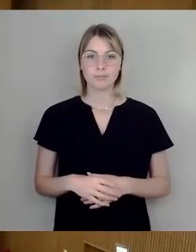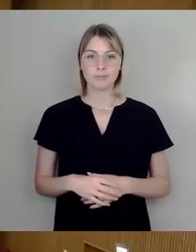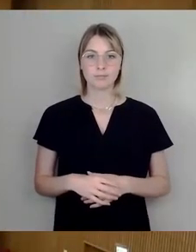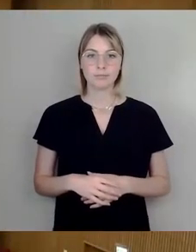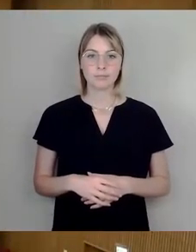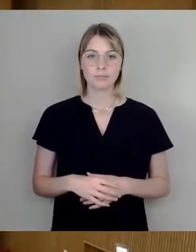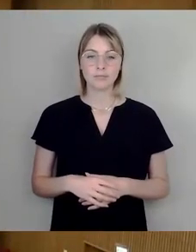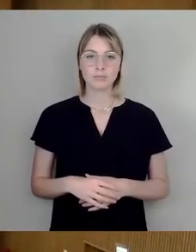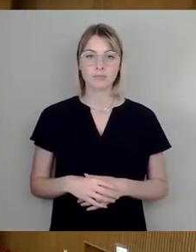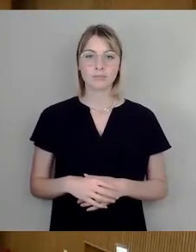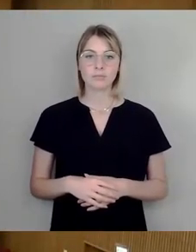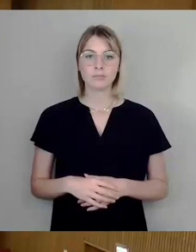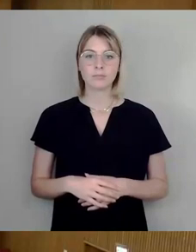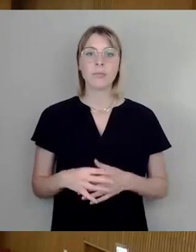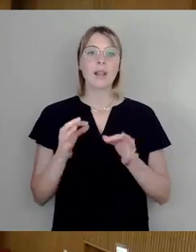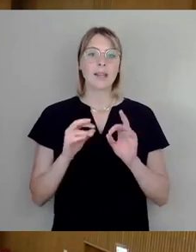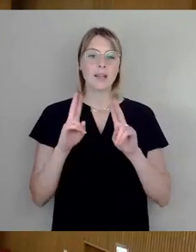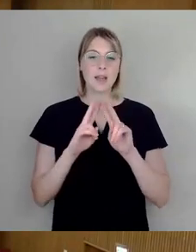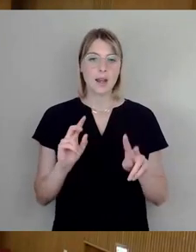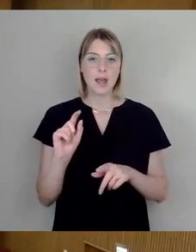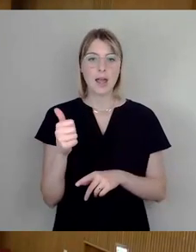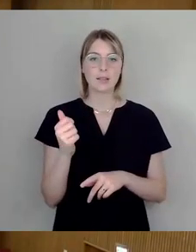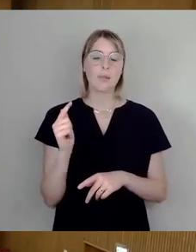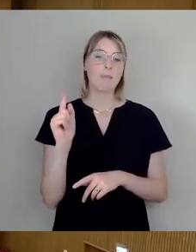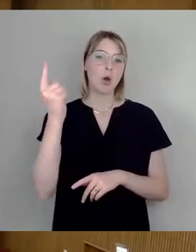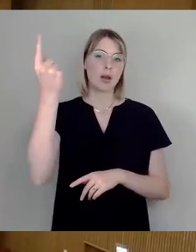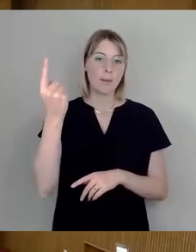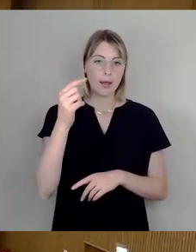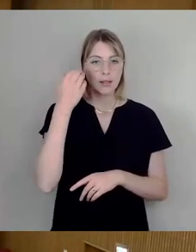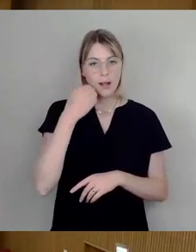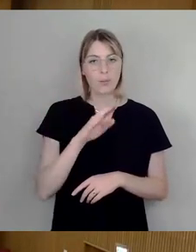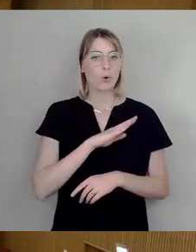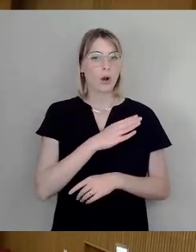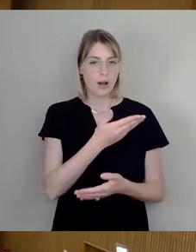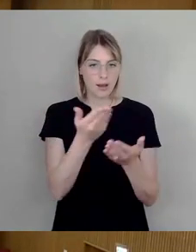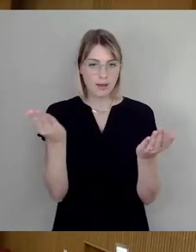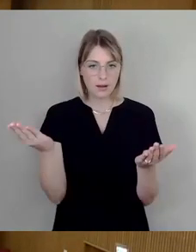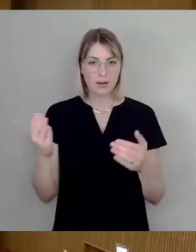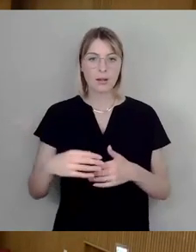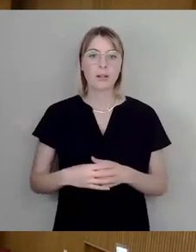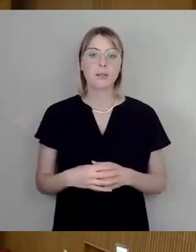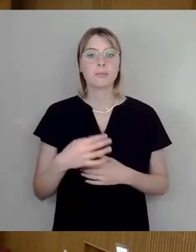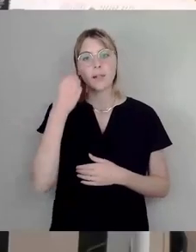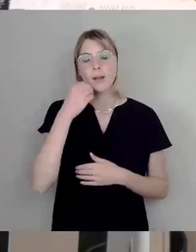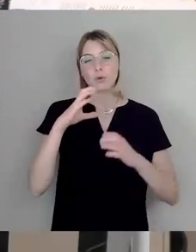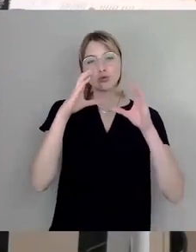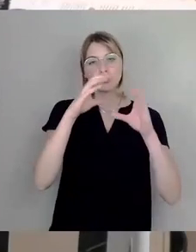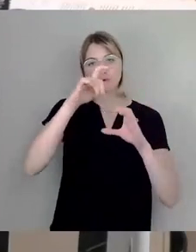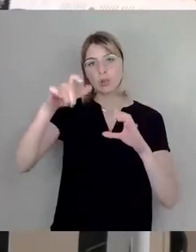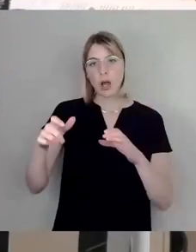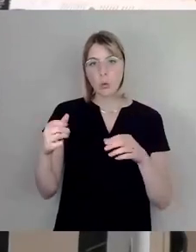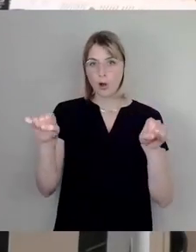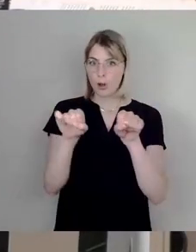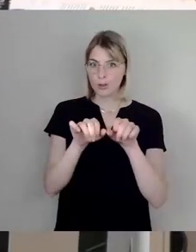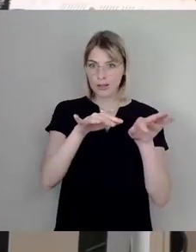Ja, sehr geehrter Herr erster Bürgermeister, liebe Kolleginnen und Kollegen, liebe Zuschauer am Livestream und